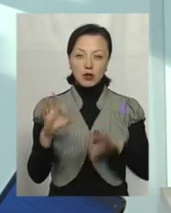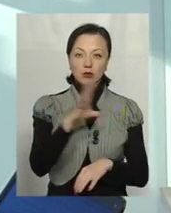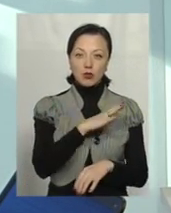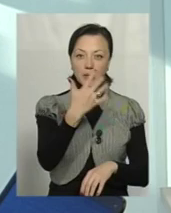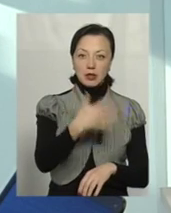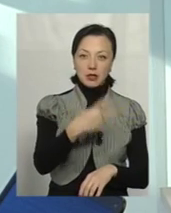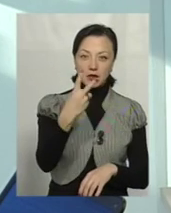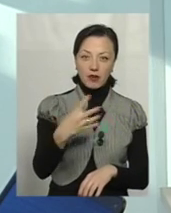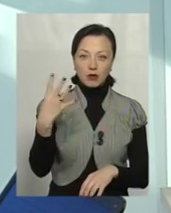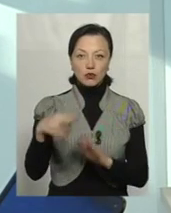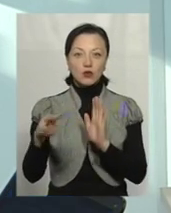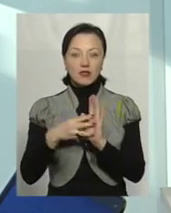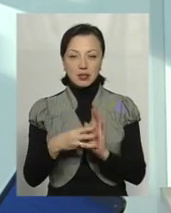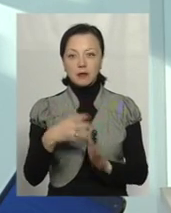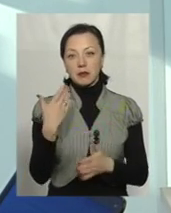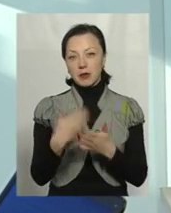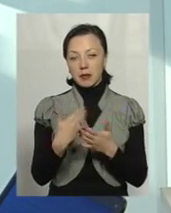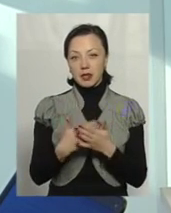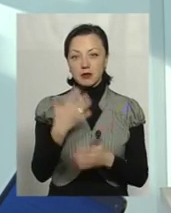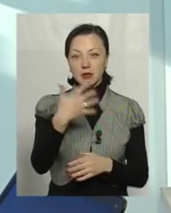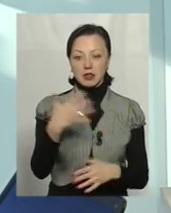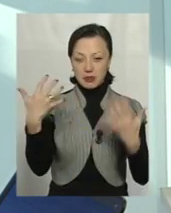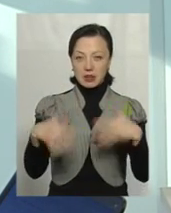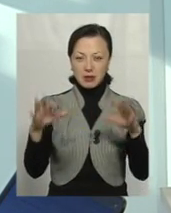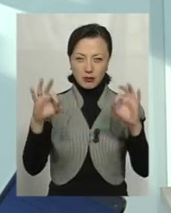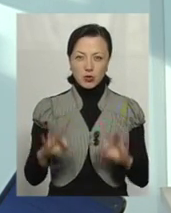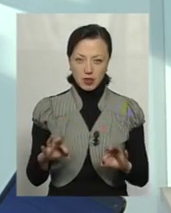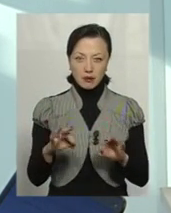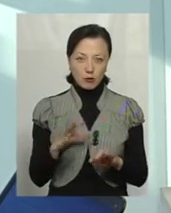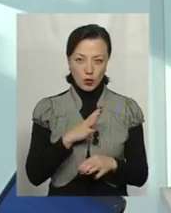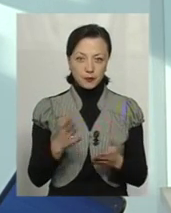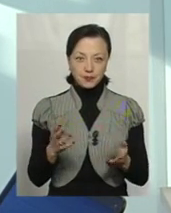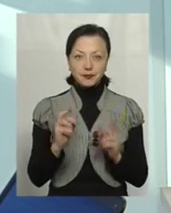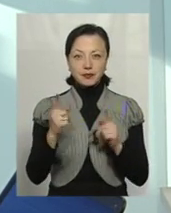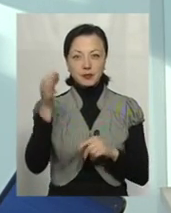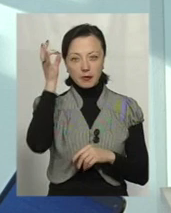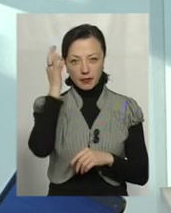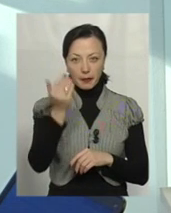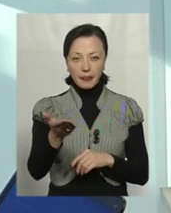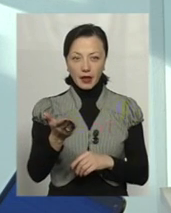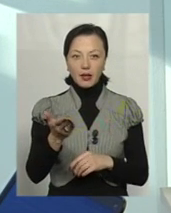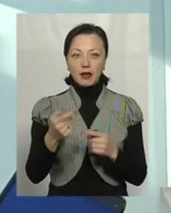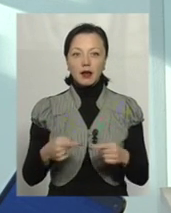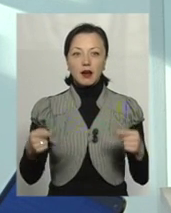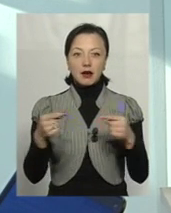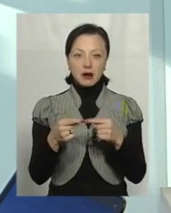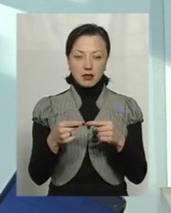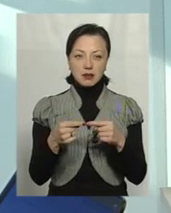52 на 48, тобто приблизно 50 на 50. І, як ви пам'ятаєте, якраз